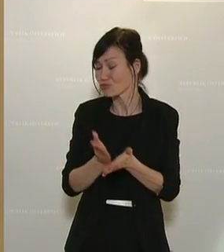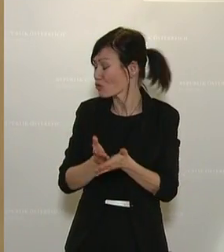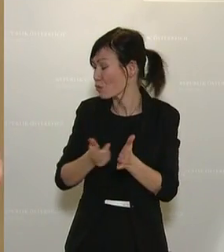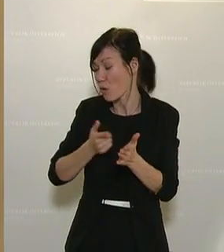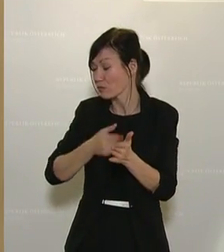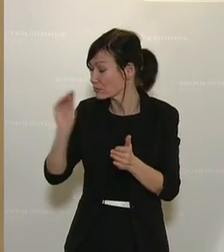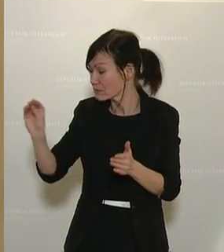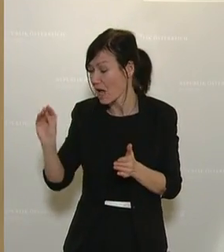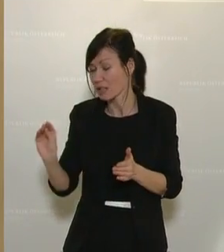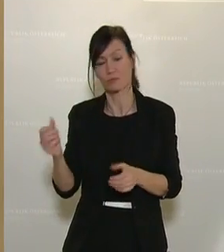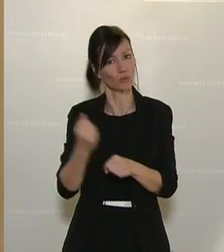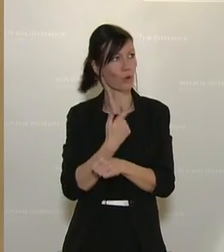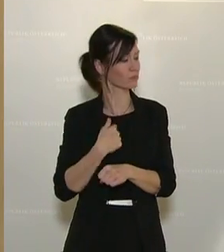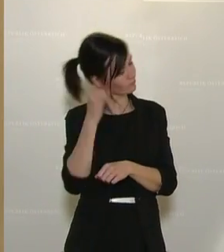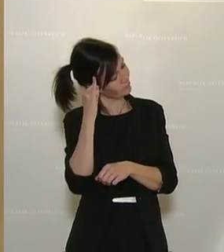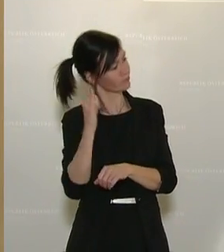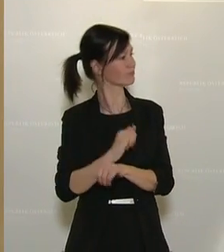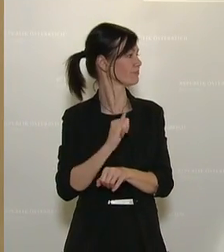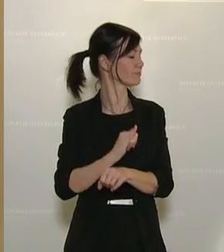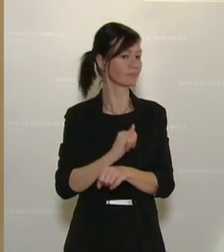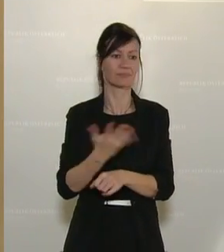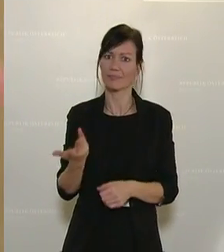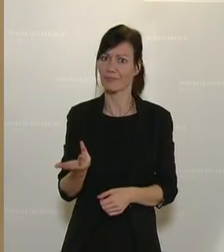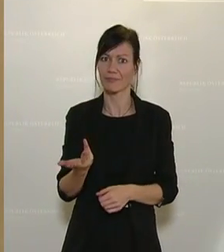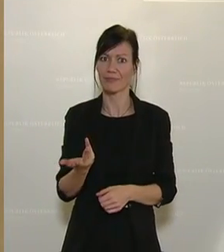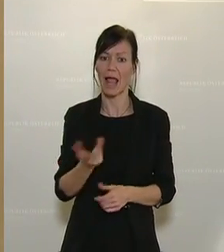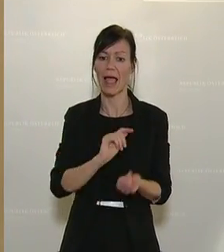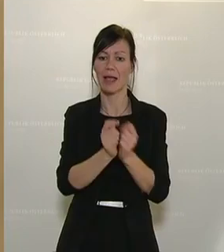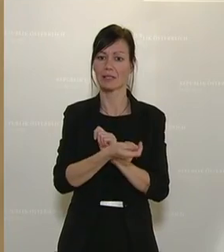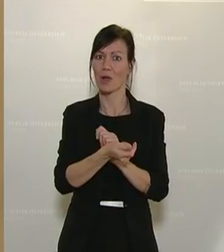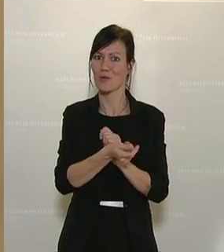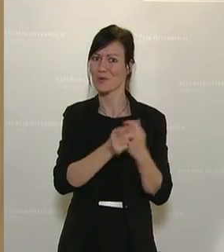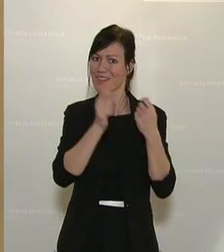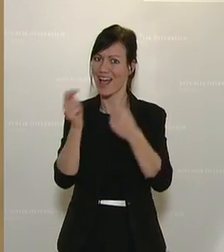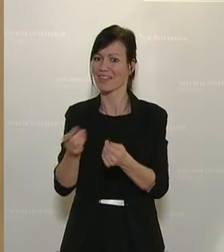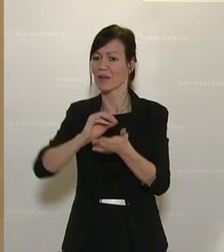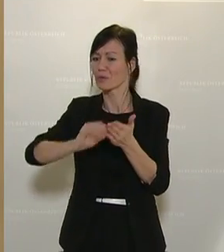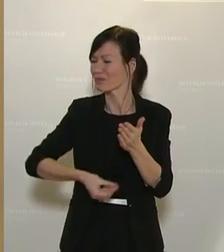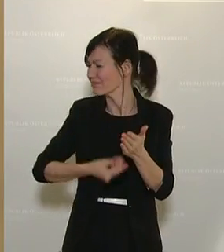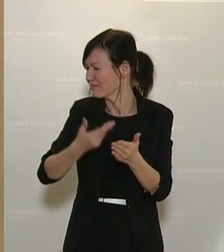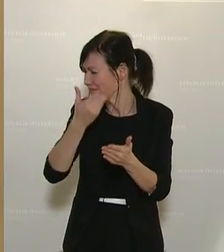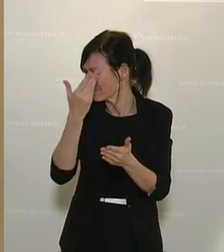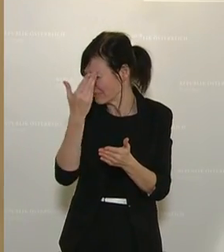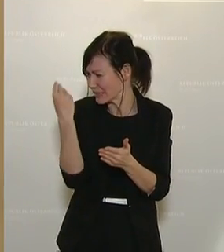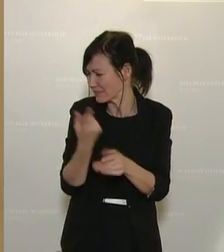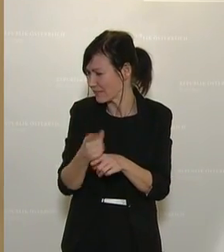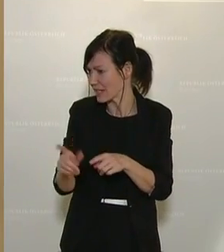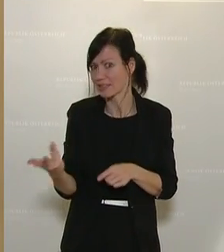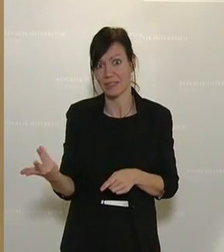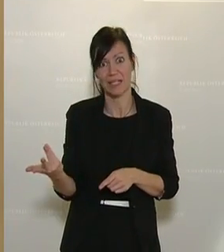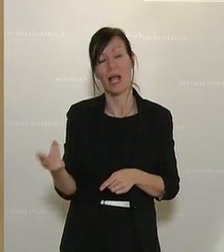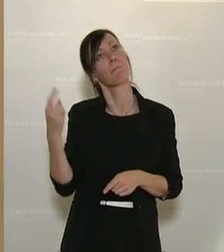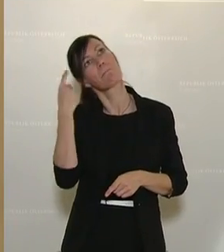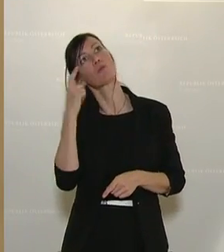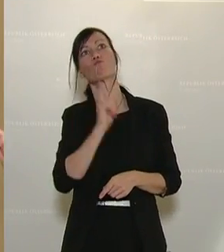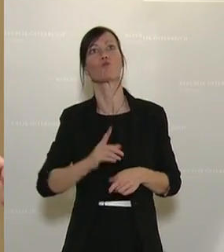ignoriert. Das sind die fehlenden Unterschriften auf dem Abänderungsantrag. Wir erinnern uns, es ist noch etwas für Geschäftsordnungsnörder, wie die Gruppe auf Vordergrünen gesagt